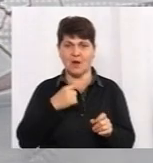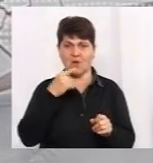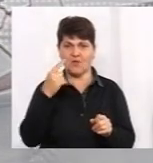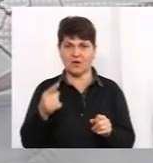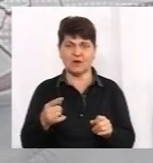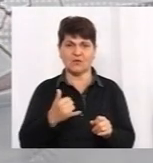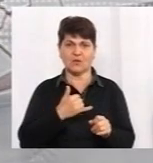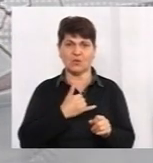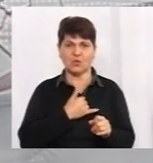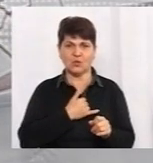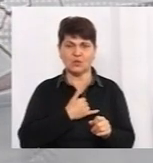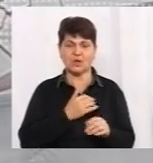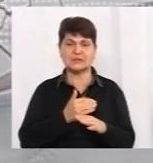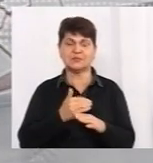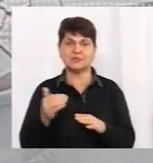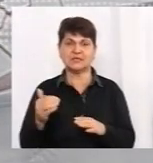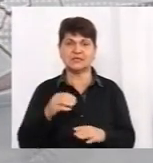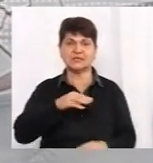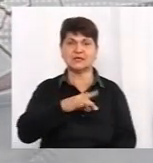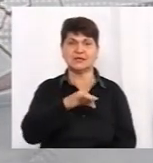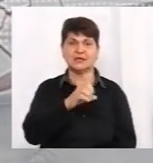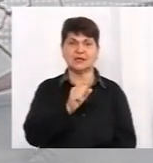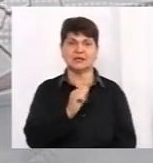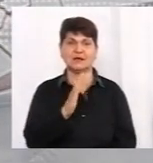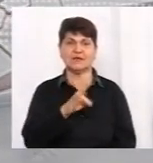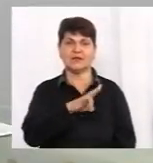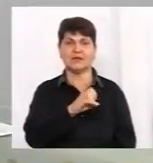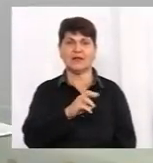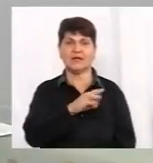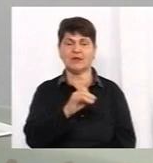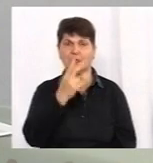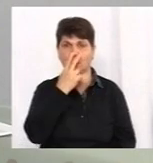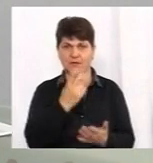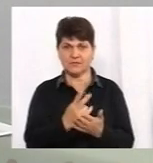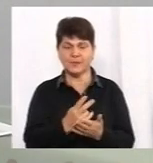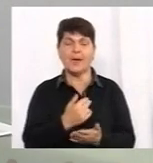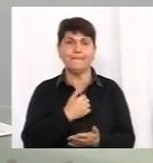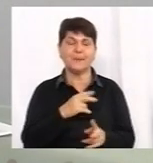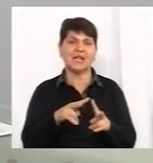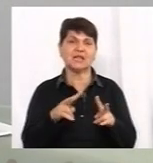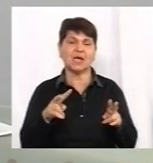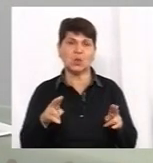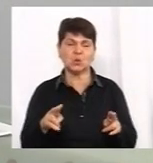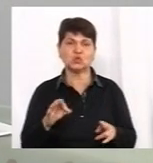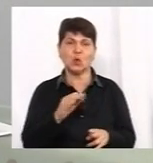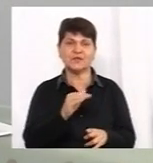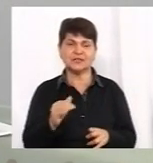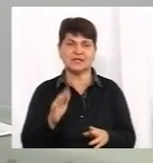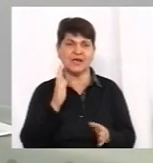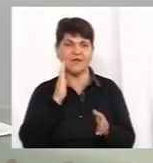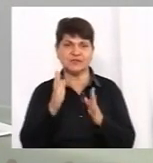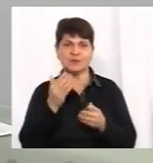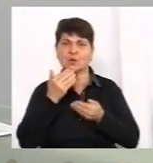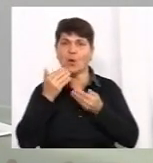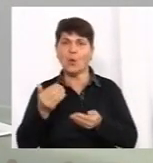нас подивимося, що після травниних покаже. Ми також на нашій офіційній сторінці у Фейсбук провели опитування для